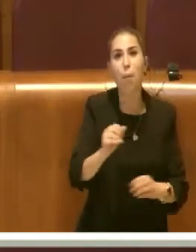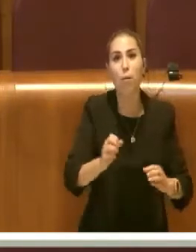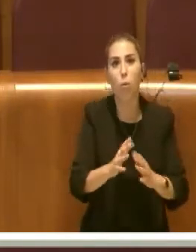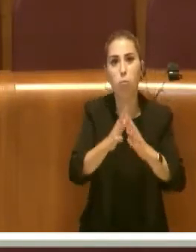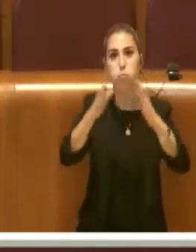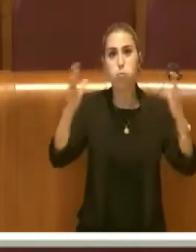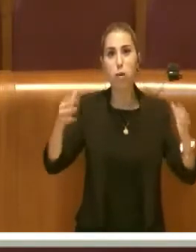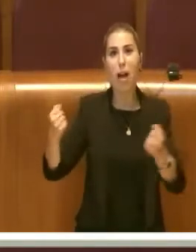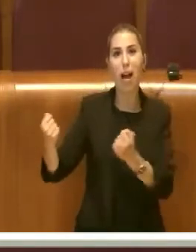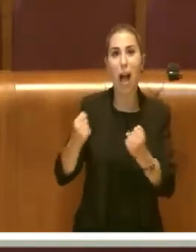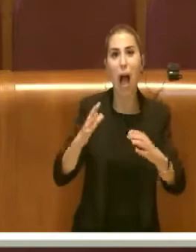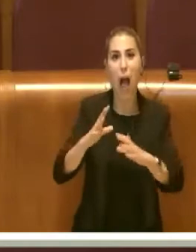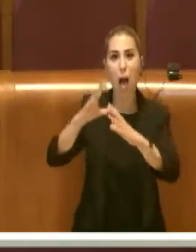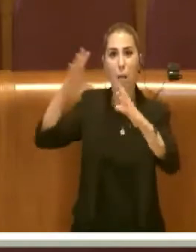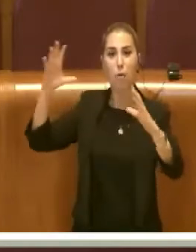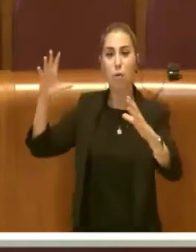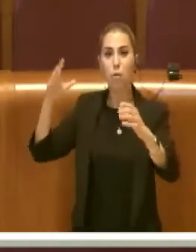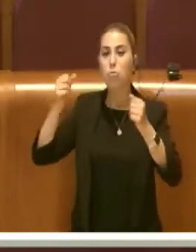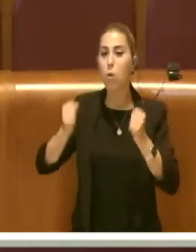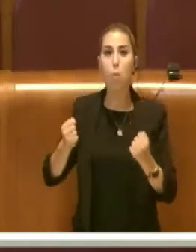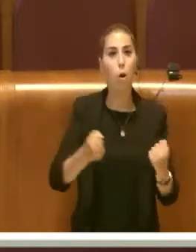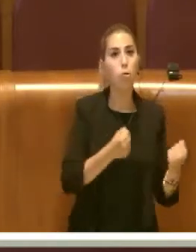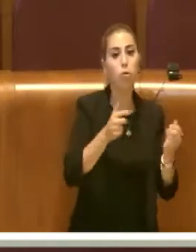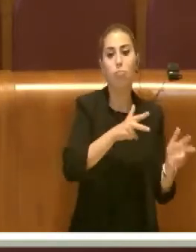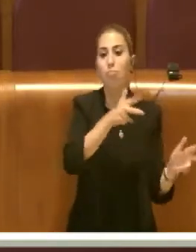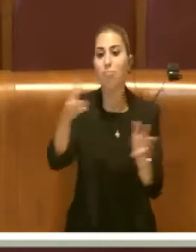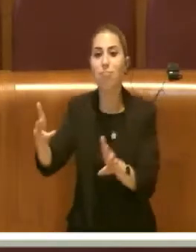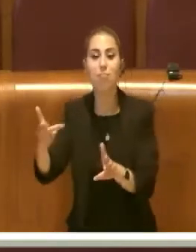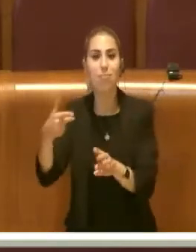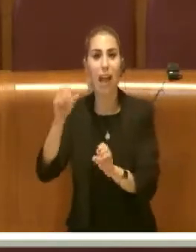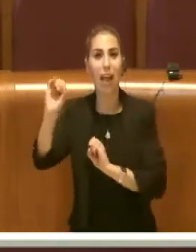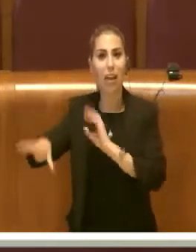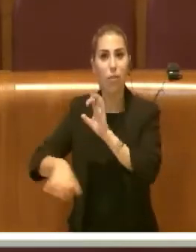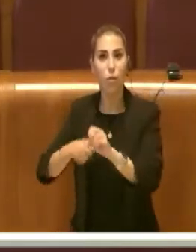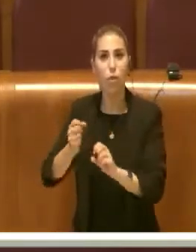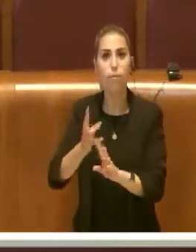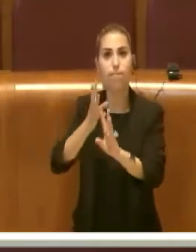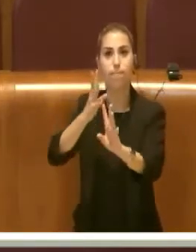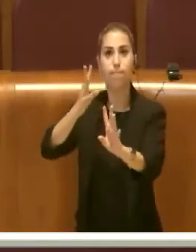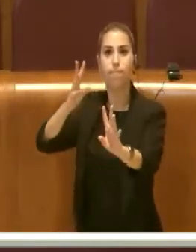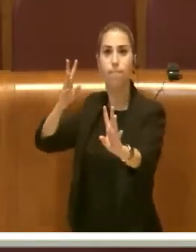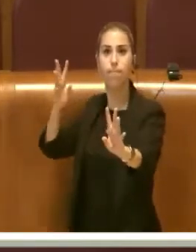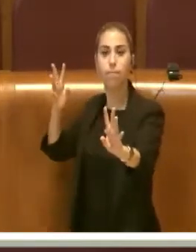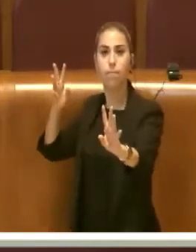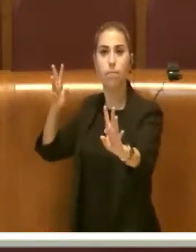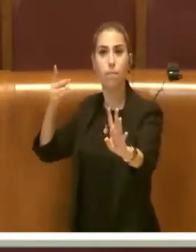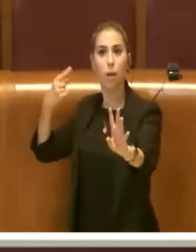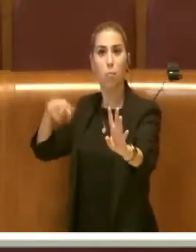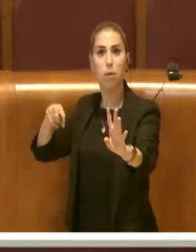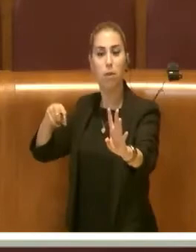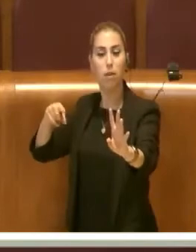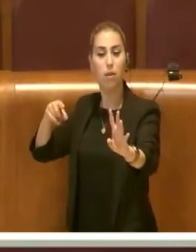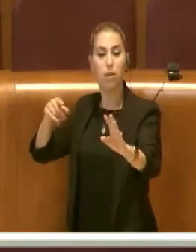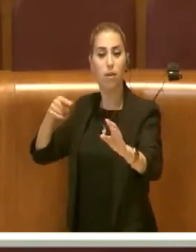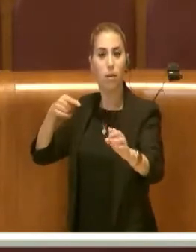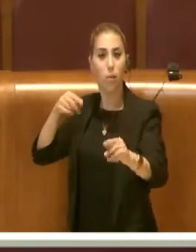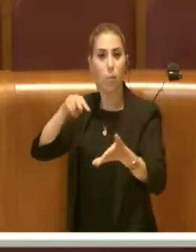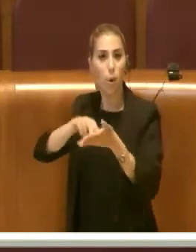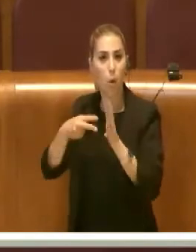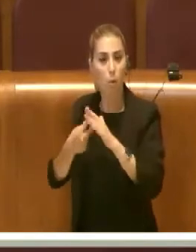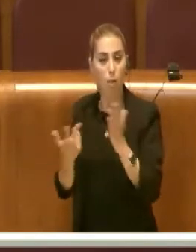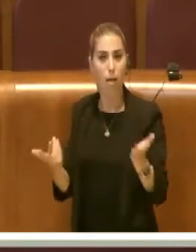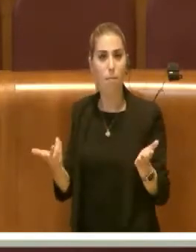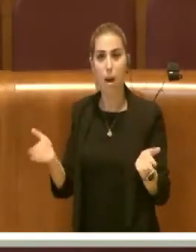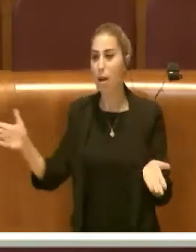camion a quel punto non possono entrare a scaricare i rifiuti, si mettono in fila e saltano i giri. Questo è il